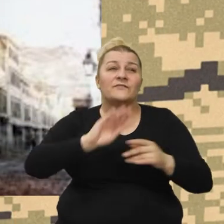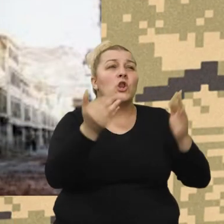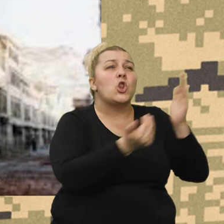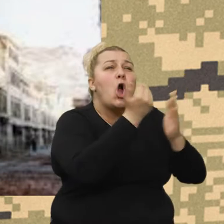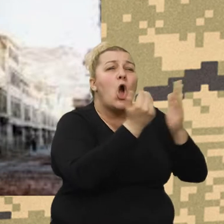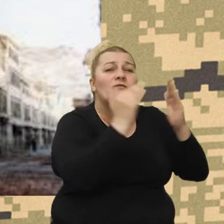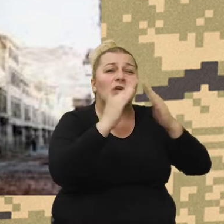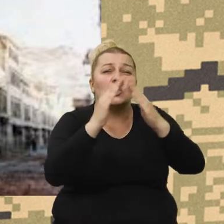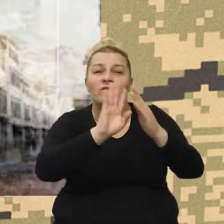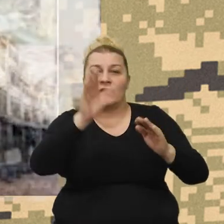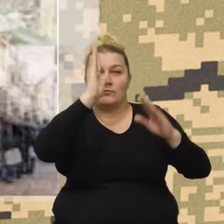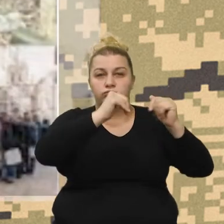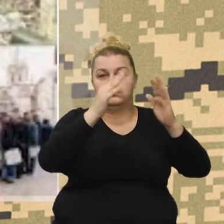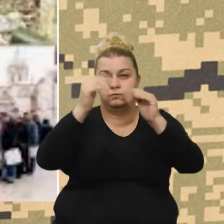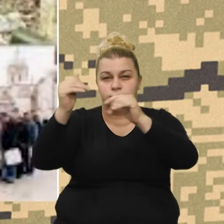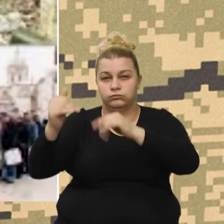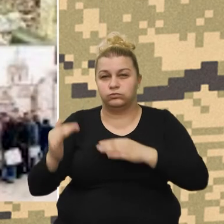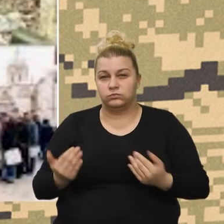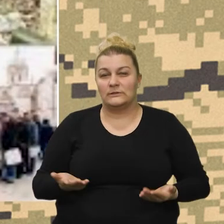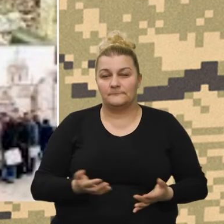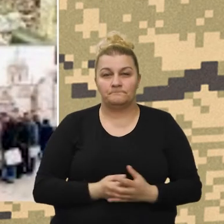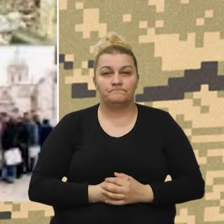to je bilo srušeno, porušeno. Tako da,